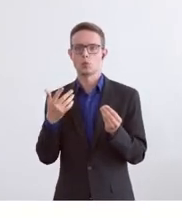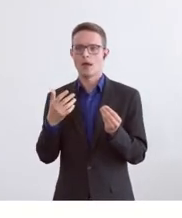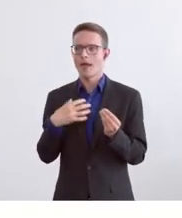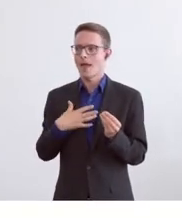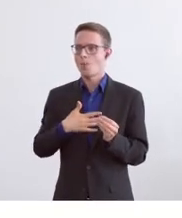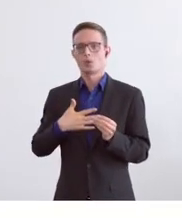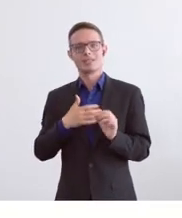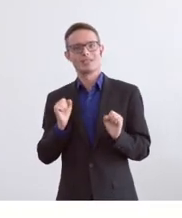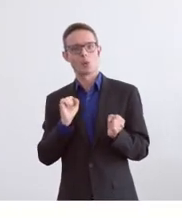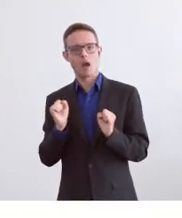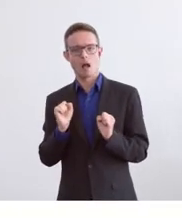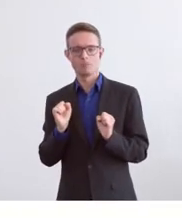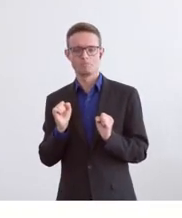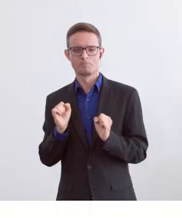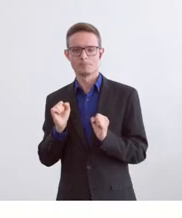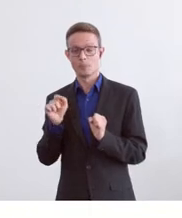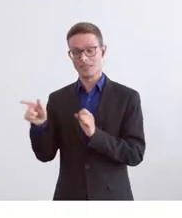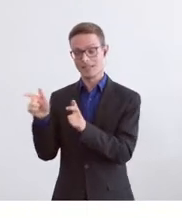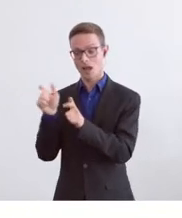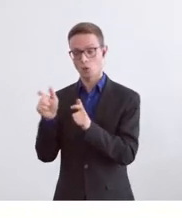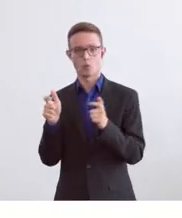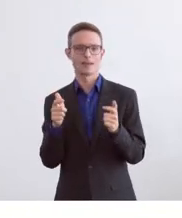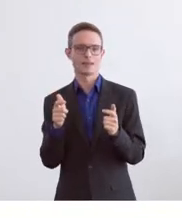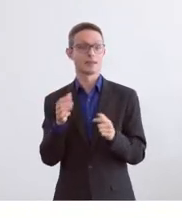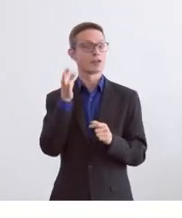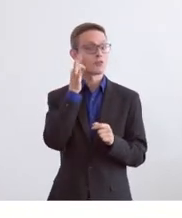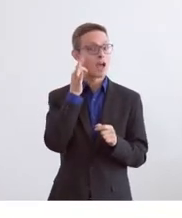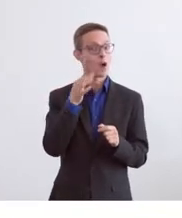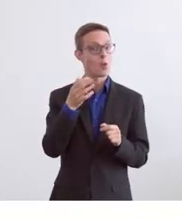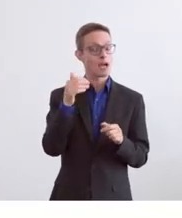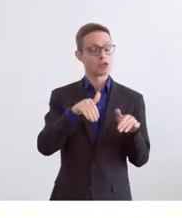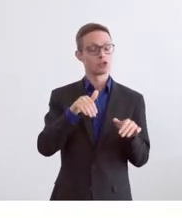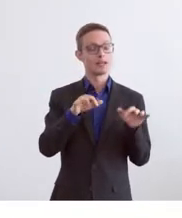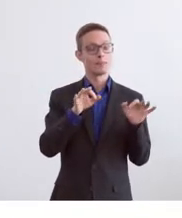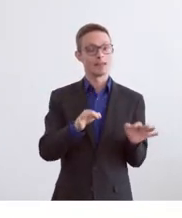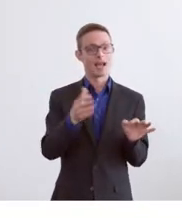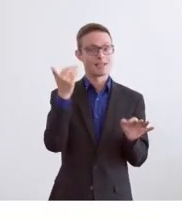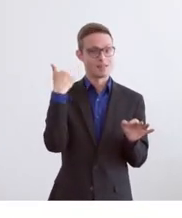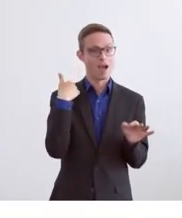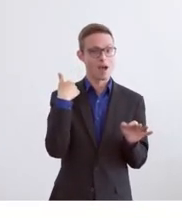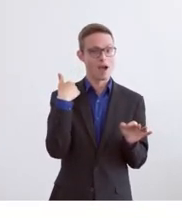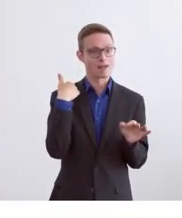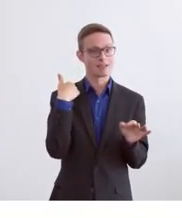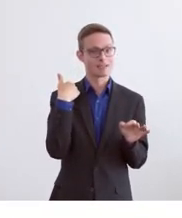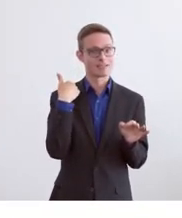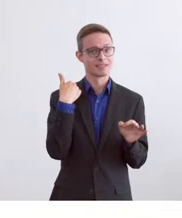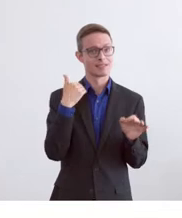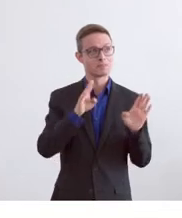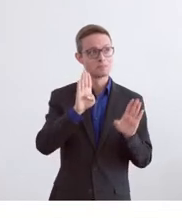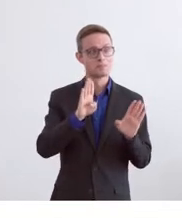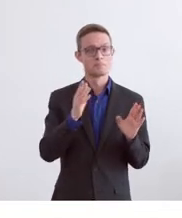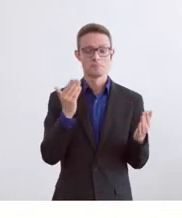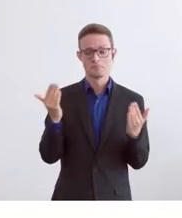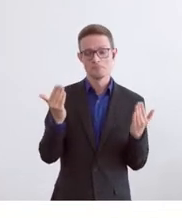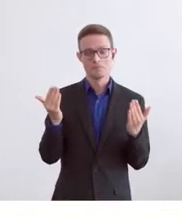Argumentation ein bisschen verglichen hat mit der zum Frauenstimmrecht, hat man doch ein paar überraschende, manchmal auch ein bisschen zum Schwunzeln anregende